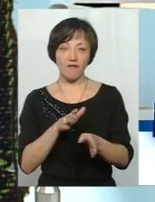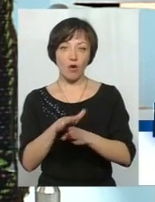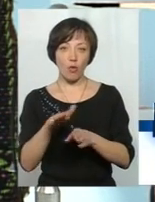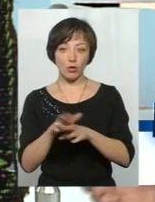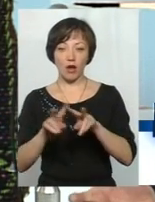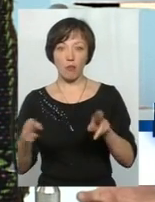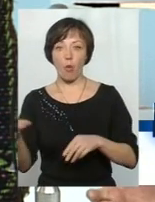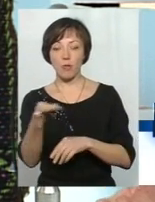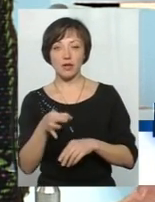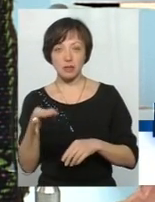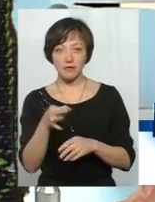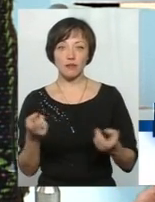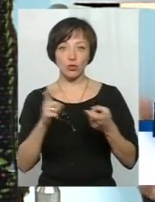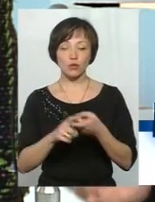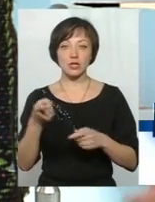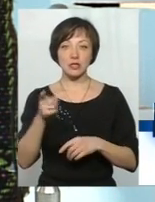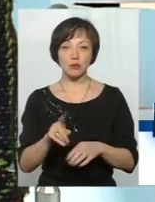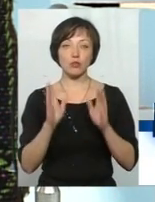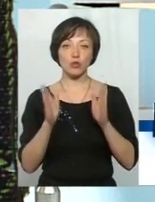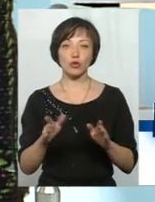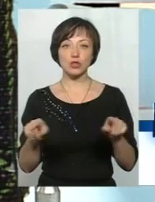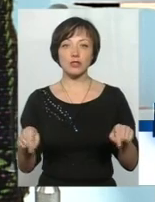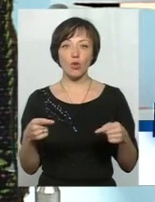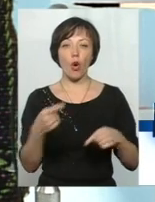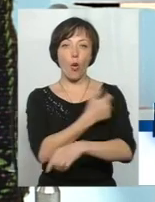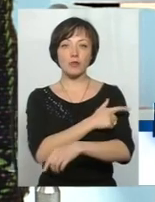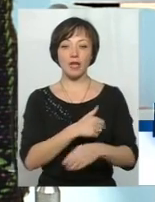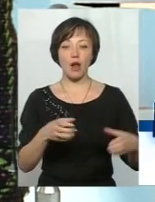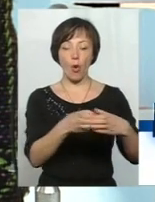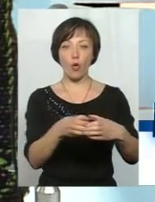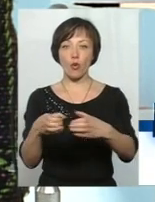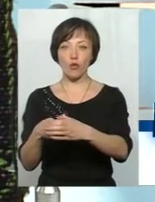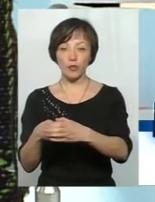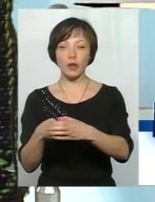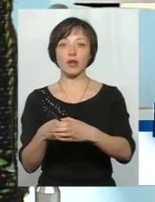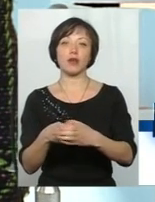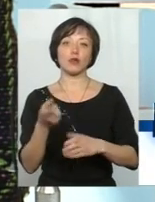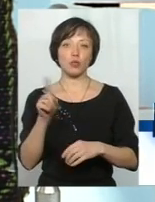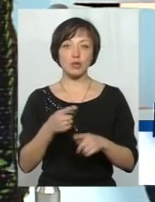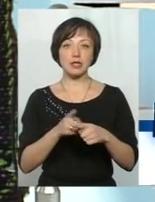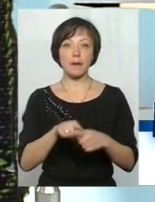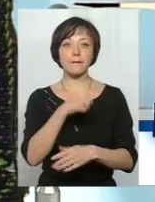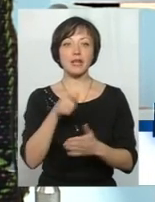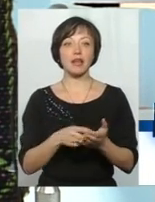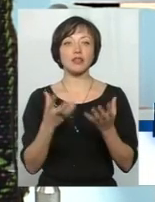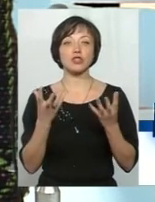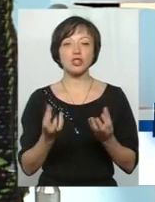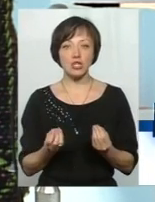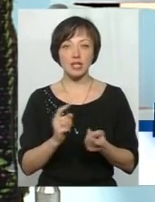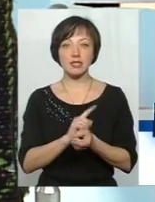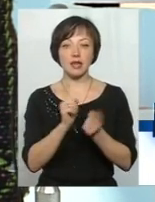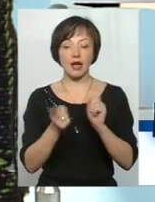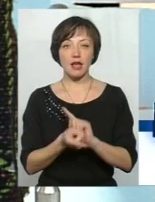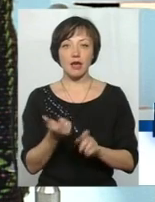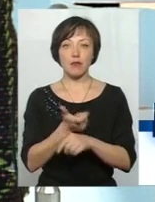обласної, в зв'язку з тим, що будуть створені госпітальні округи, весь стирений рівень. Тому це питання ще стає більш